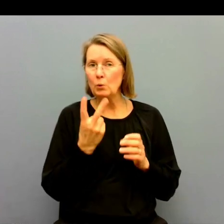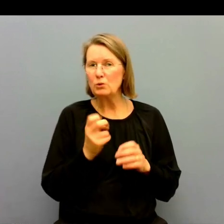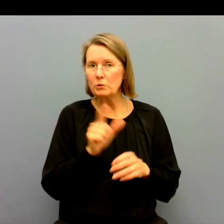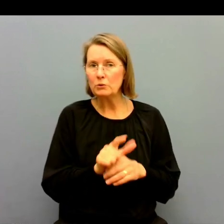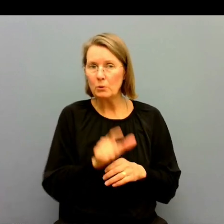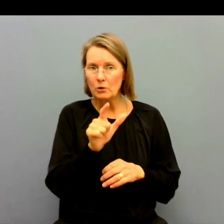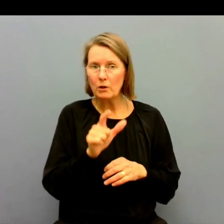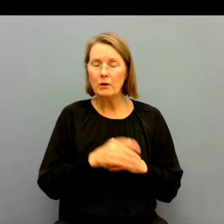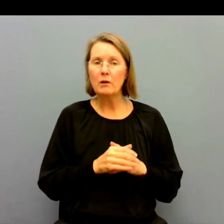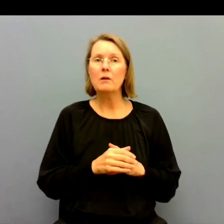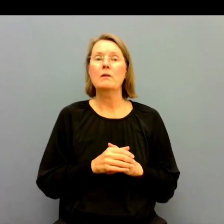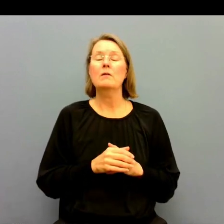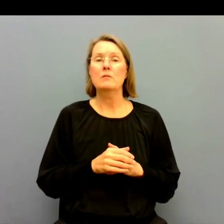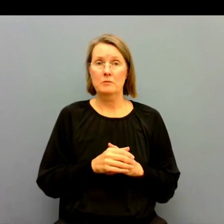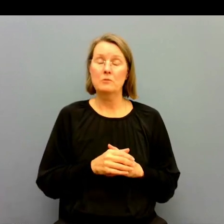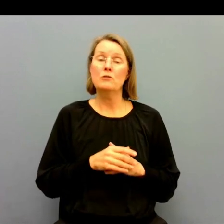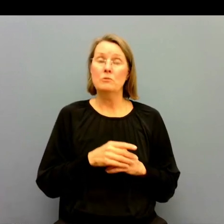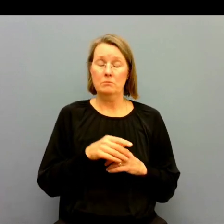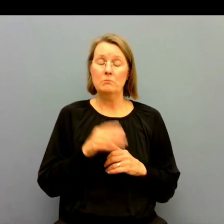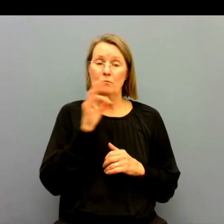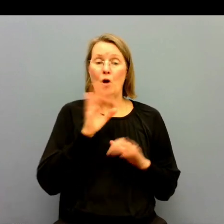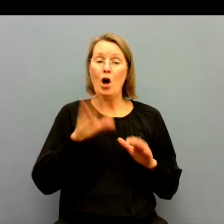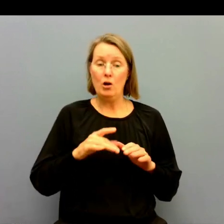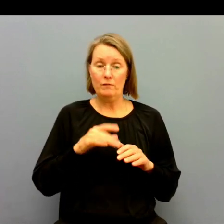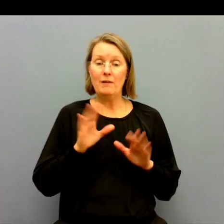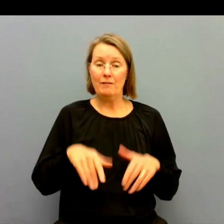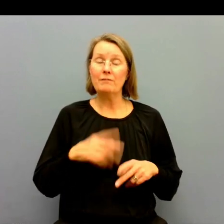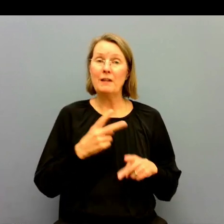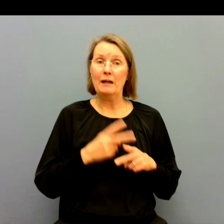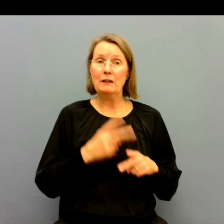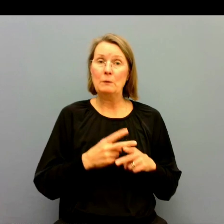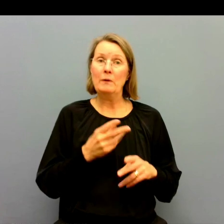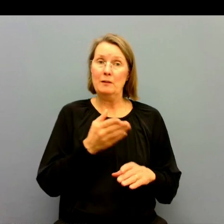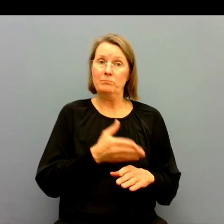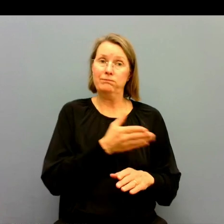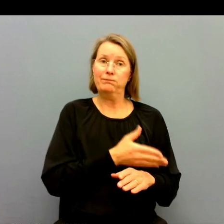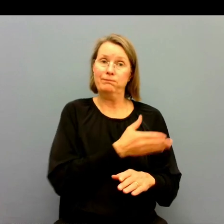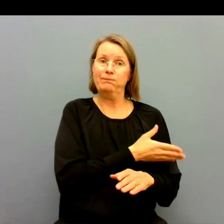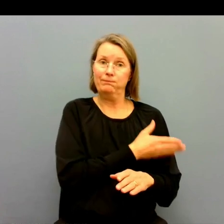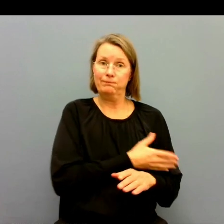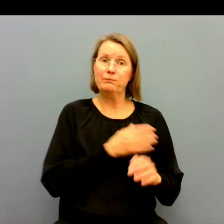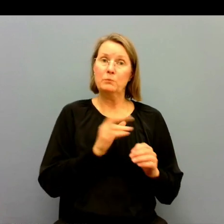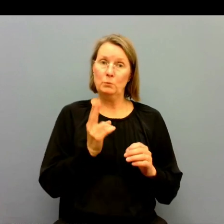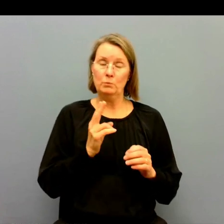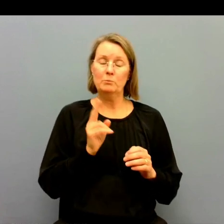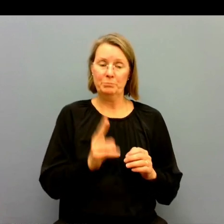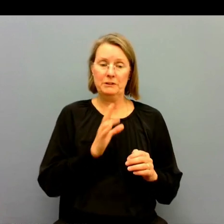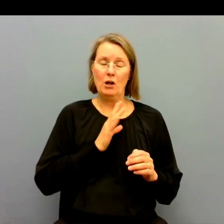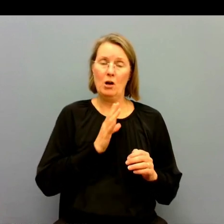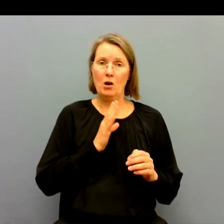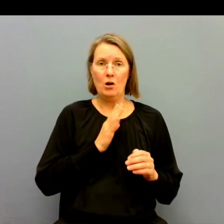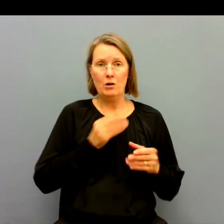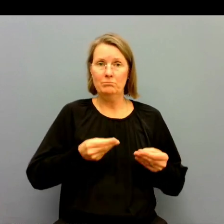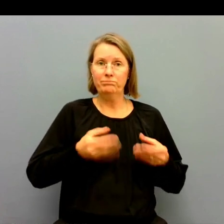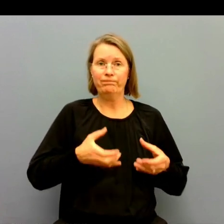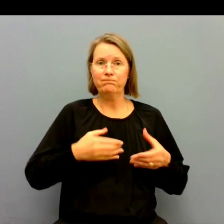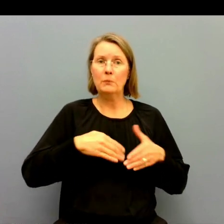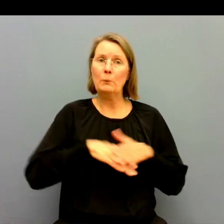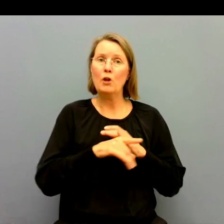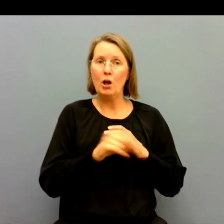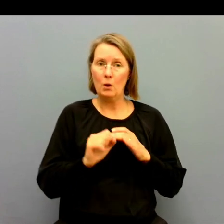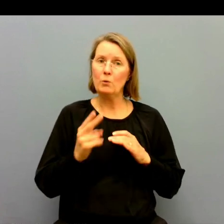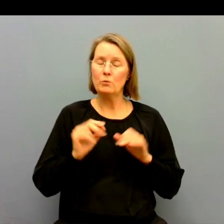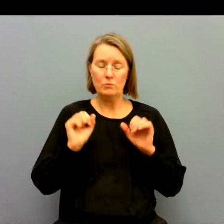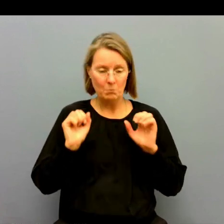runt 2017. Så frågan har ju funnits i luften väldigt länge. Nu har vi en väldigt gediget underlag. Och nu